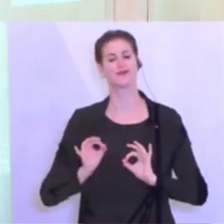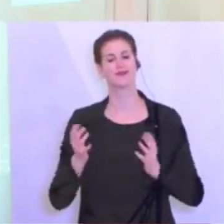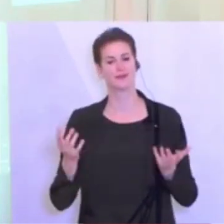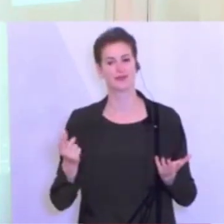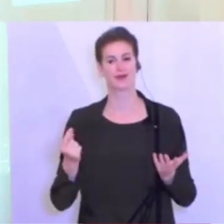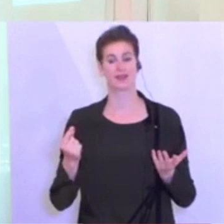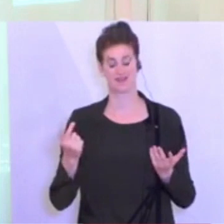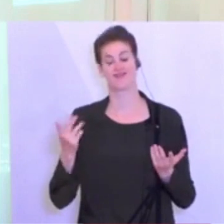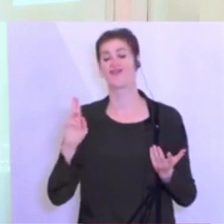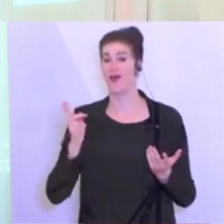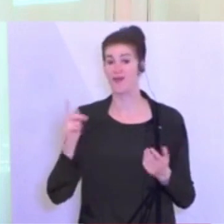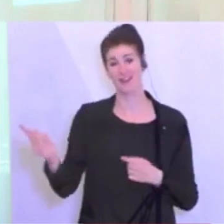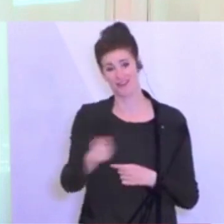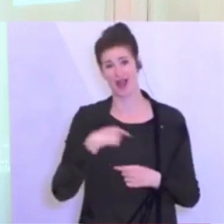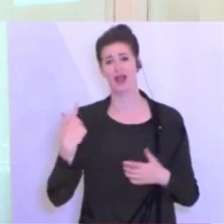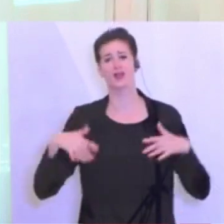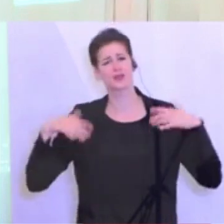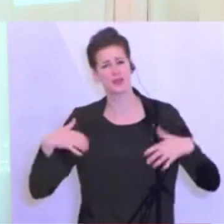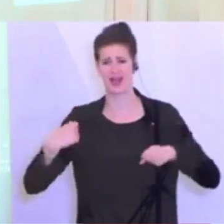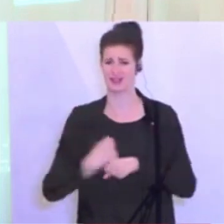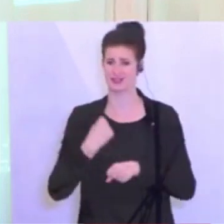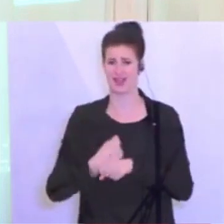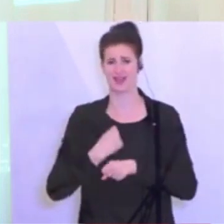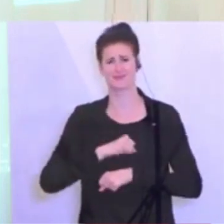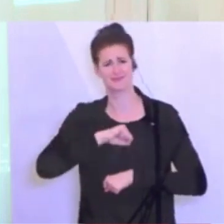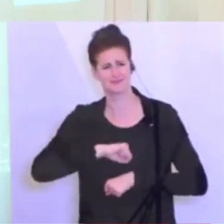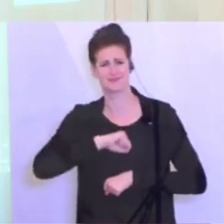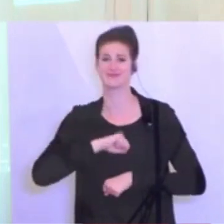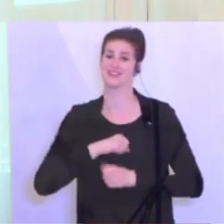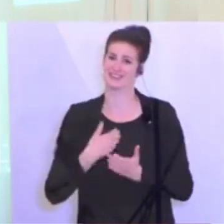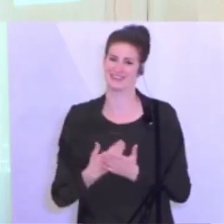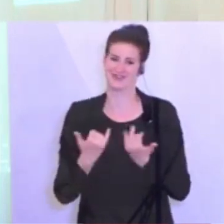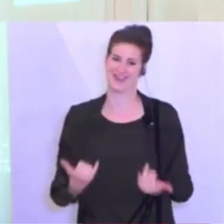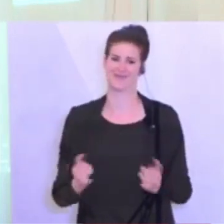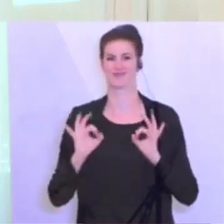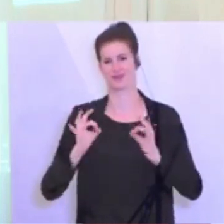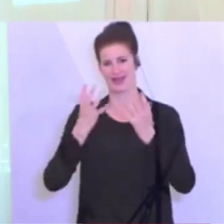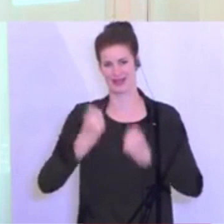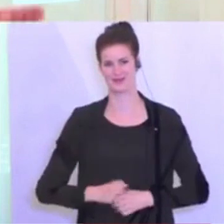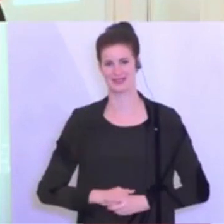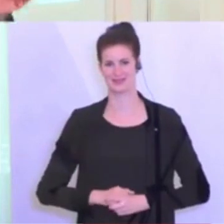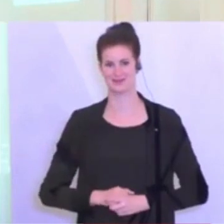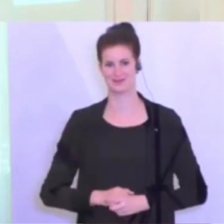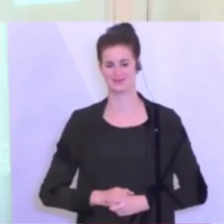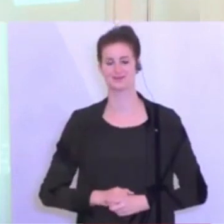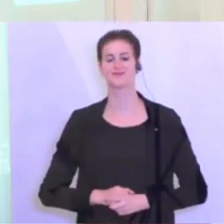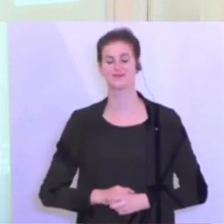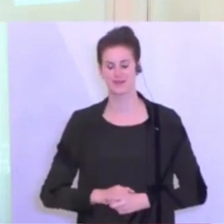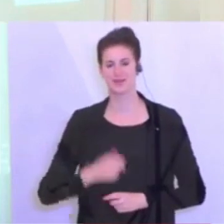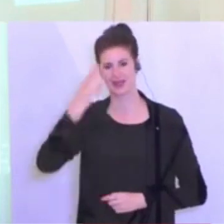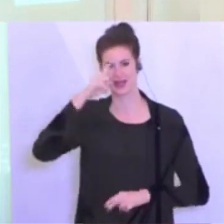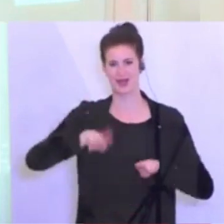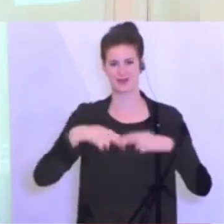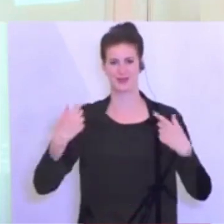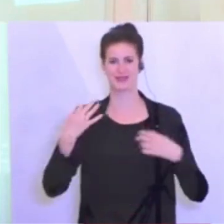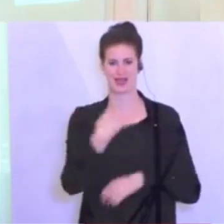durch die Anstrengungen aller Wirklichkeit werden konnten. Bundeskanzler hat schon kurz angezogen. Wir sind deswegen heute in